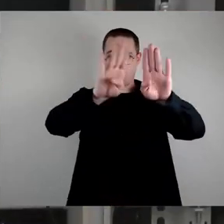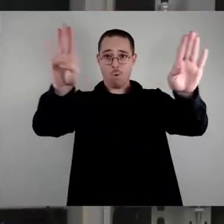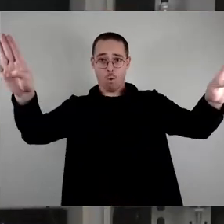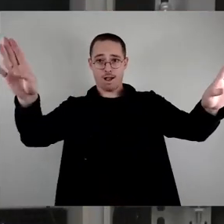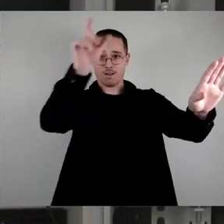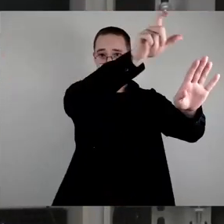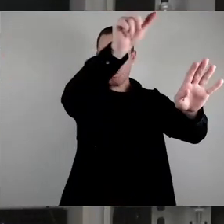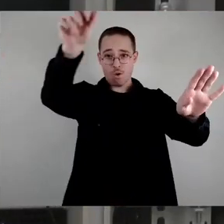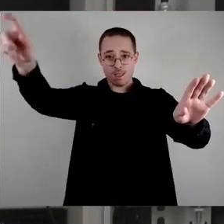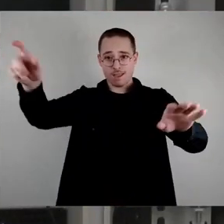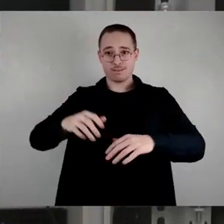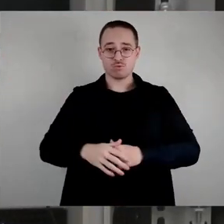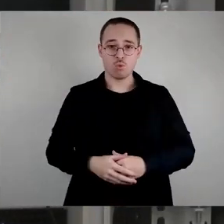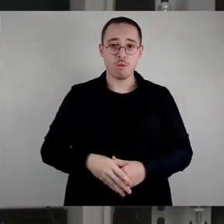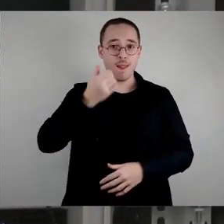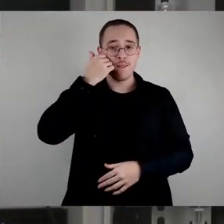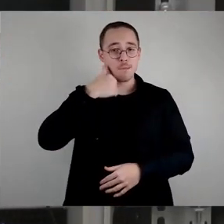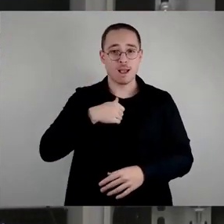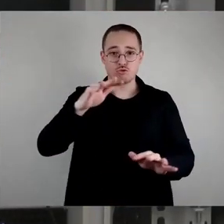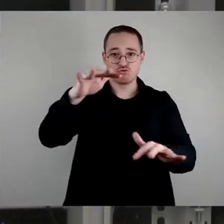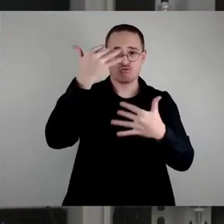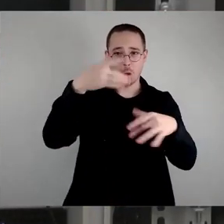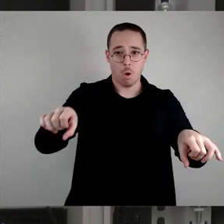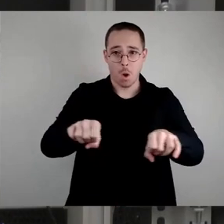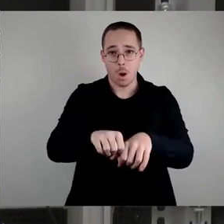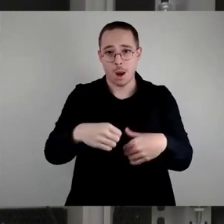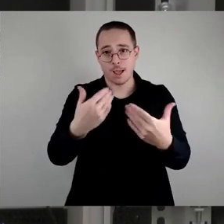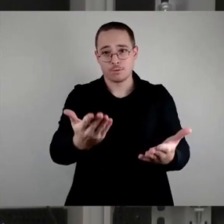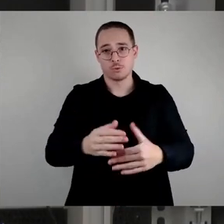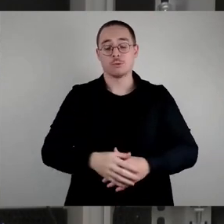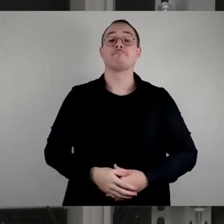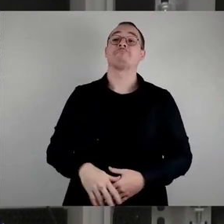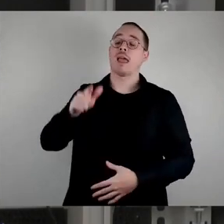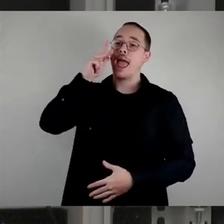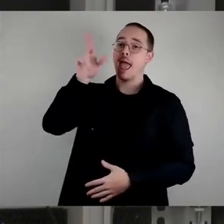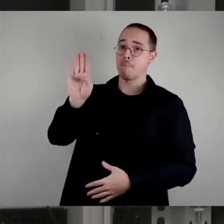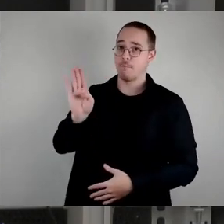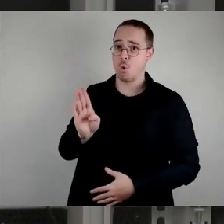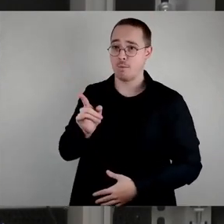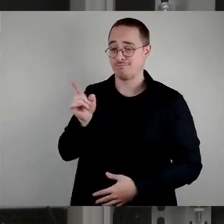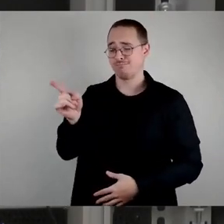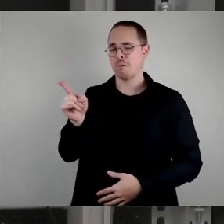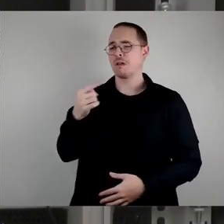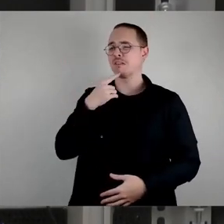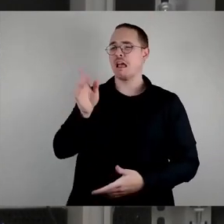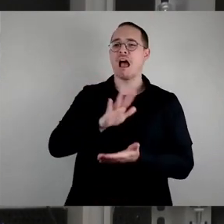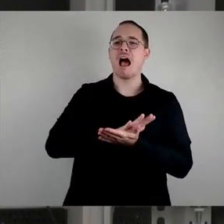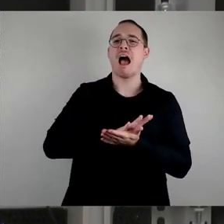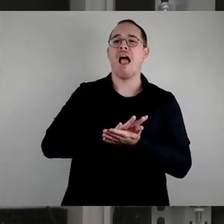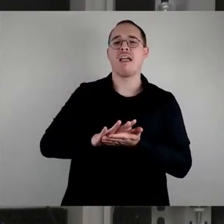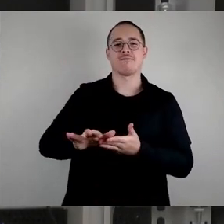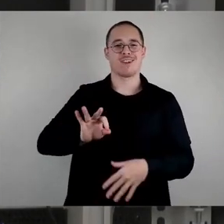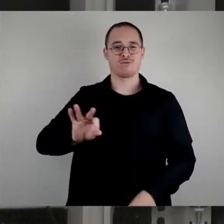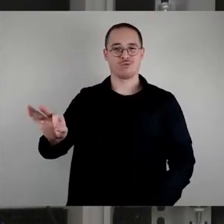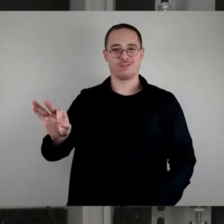liebe Menschen am Livestream. Herr Böhm, Sie machen es sich hier sehr einfach. Misstrauen